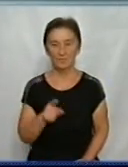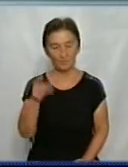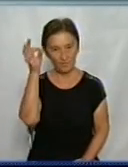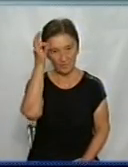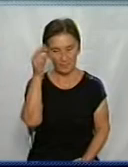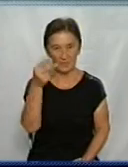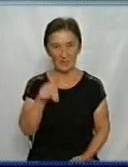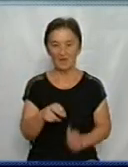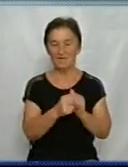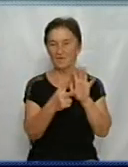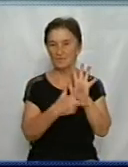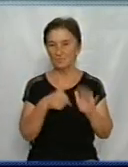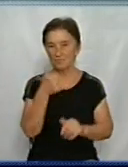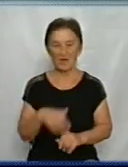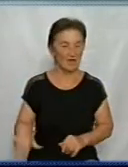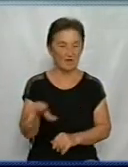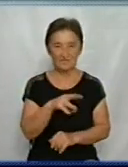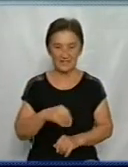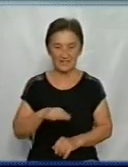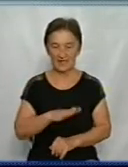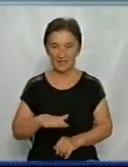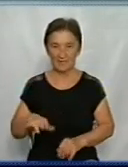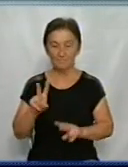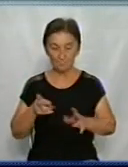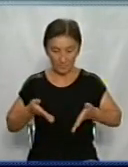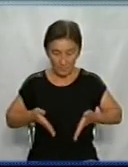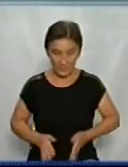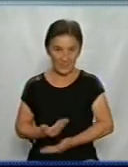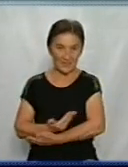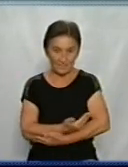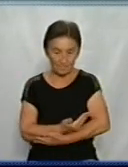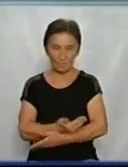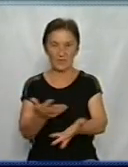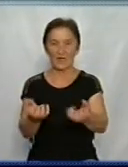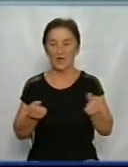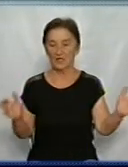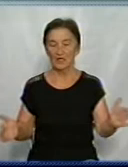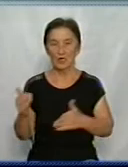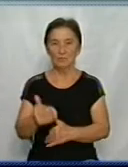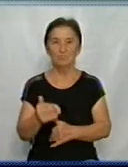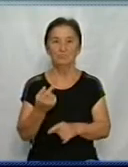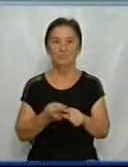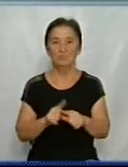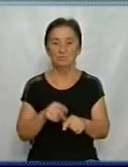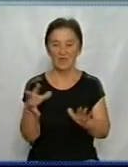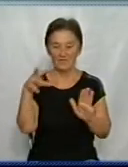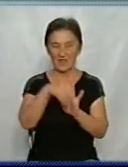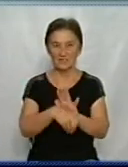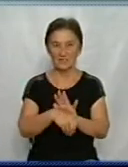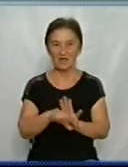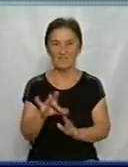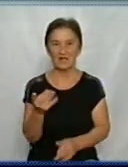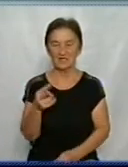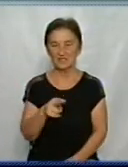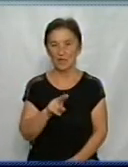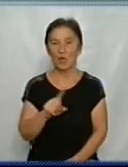з 2018 року всі родини в Україні при народженні дитини отримують пакунок малюка. Останні зміни до вмісту пакунку малюка внесли у вересні минулого року.